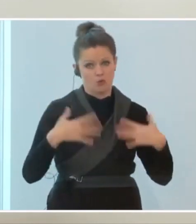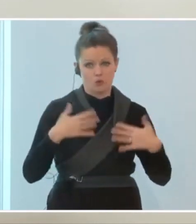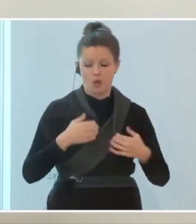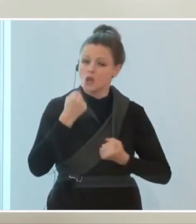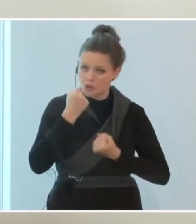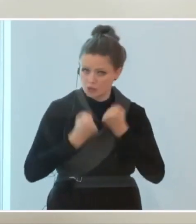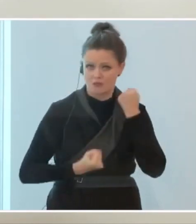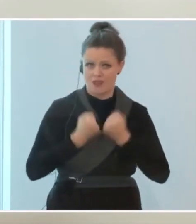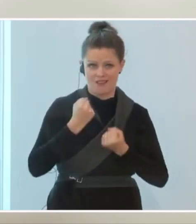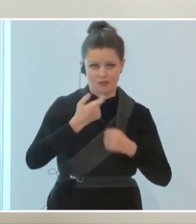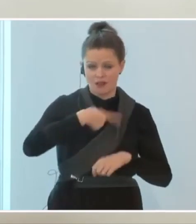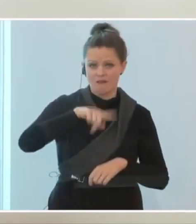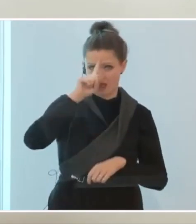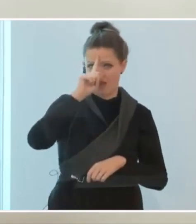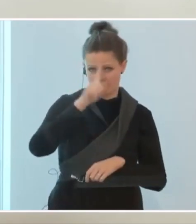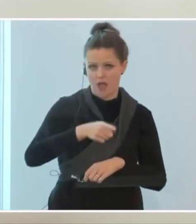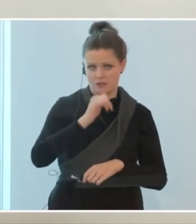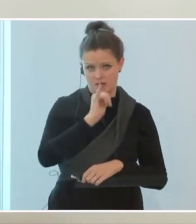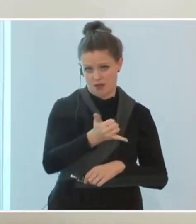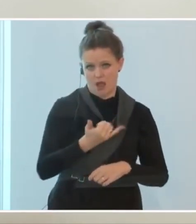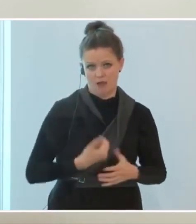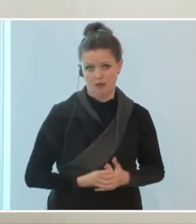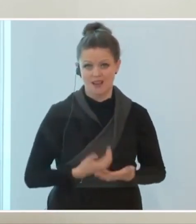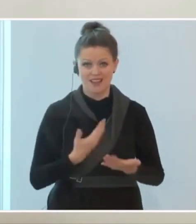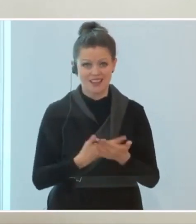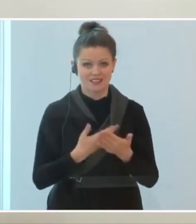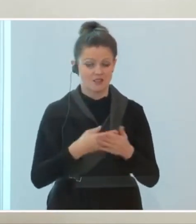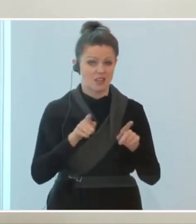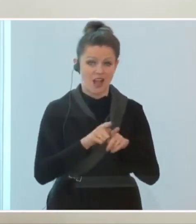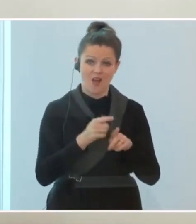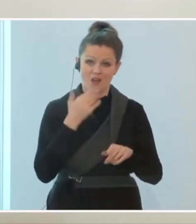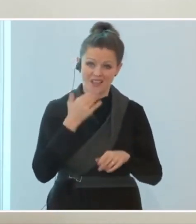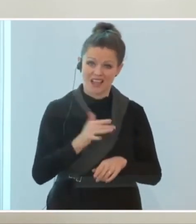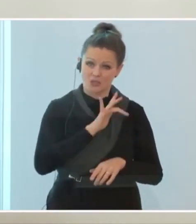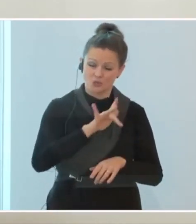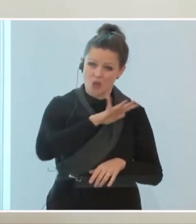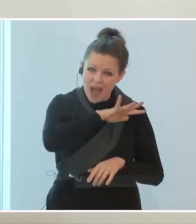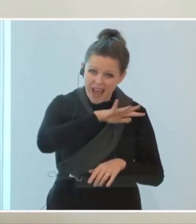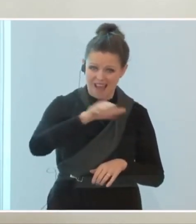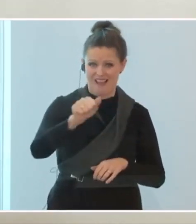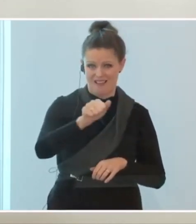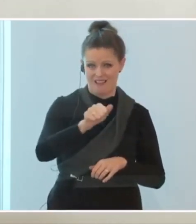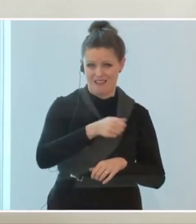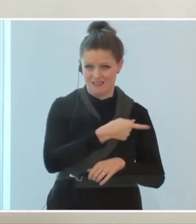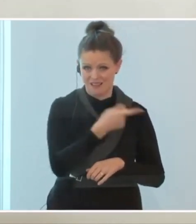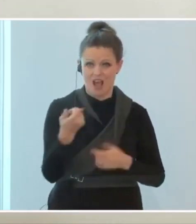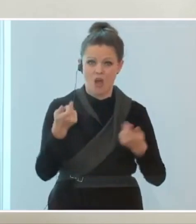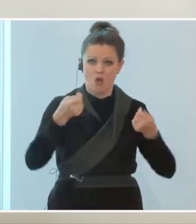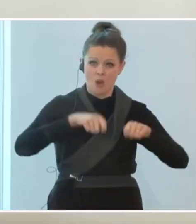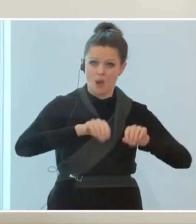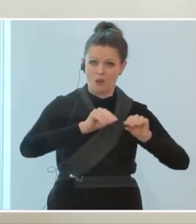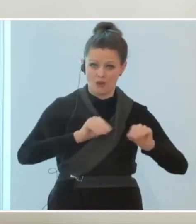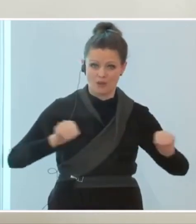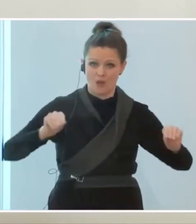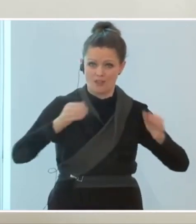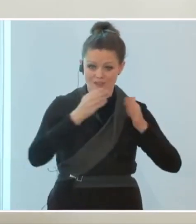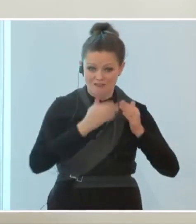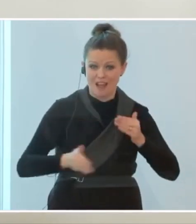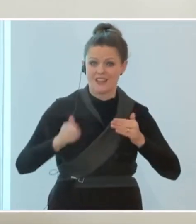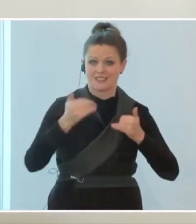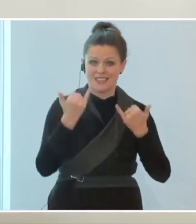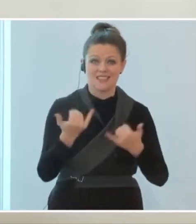Das wissen wir und deshalb geht ja auch der Dank an alle, die durchaus auch in den Lockdown-Phasen jetzt eben wieder